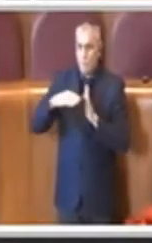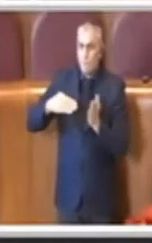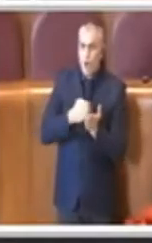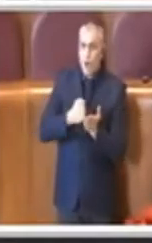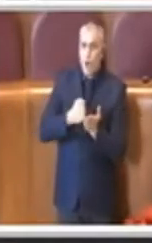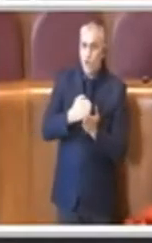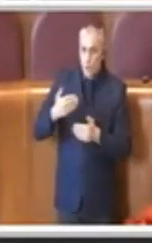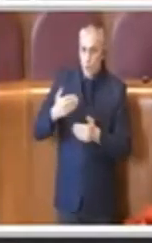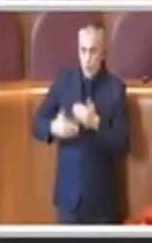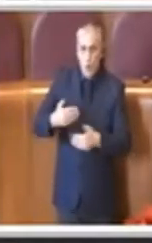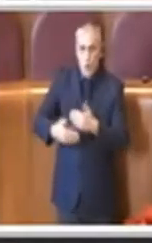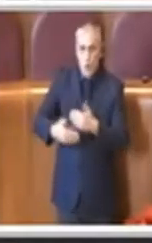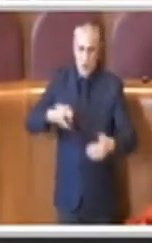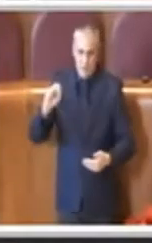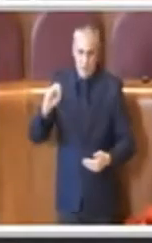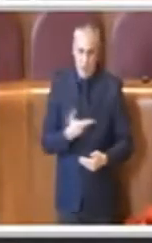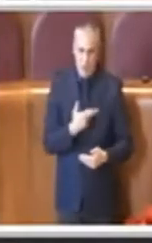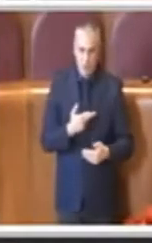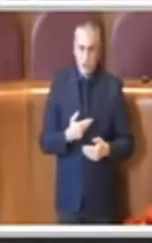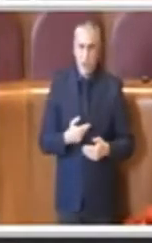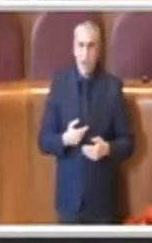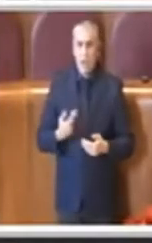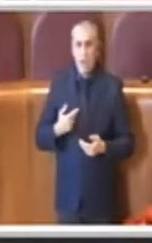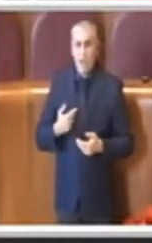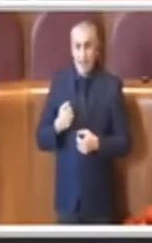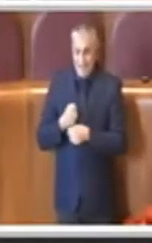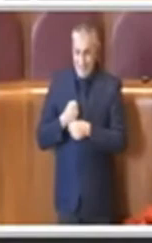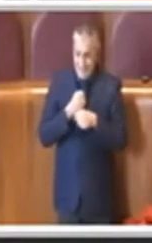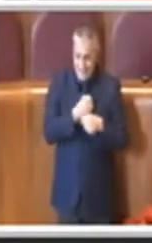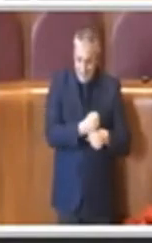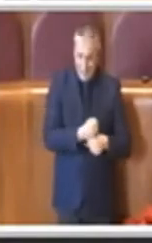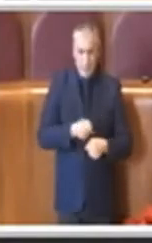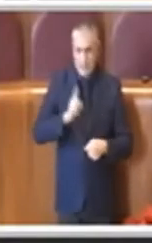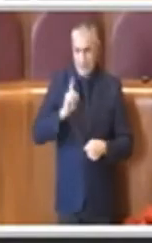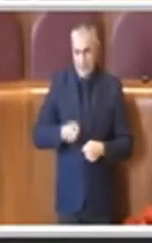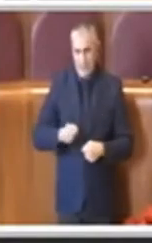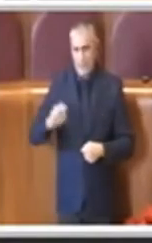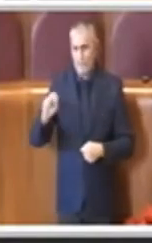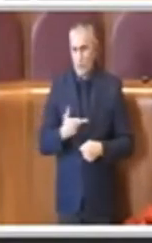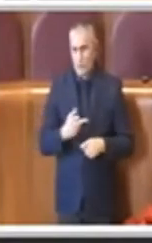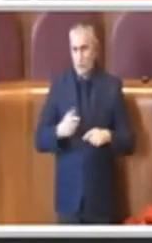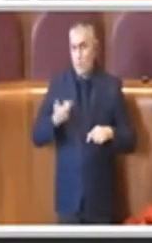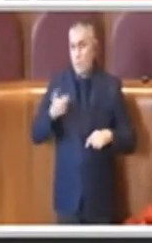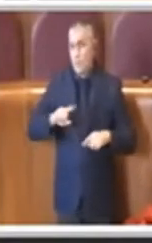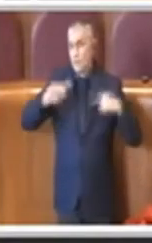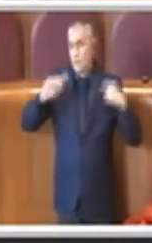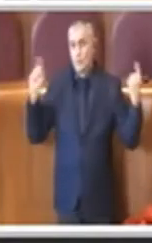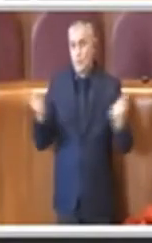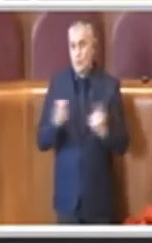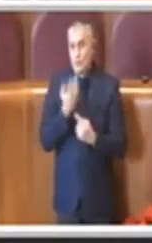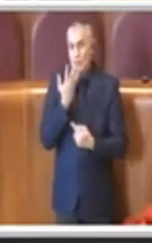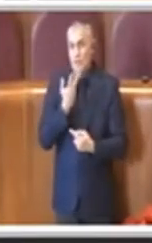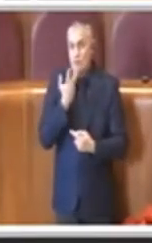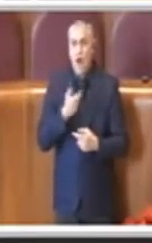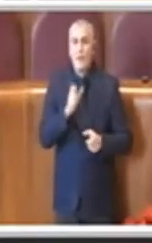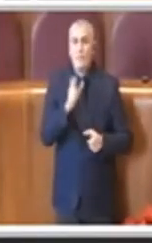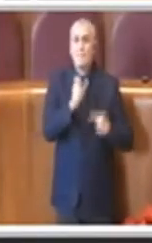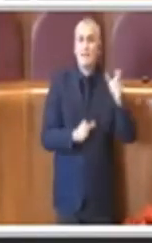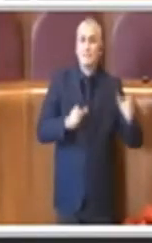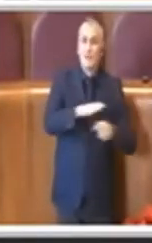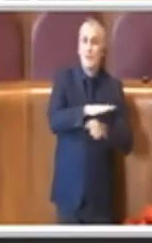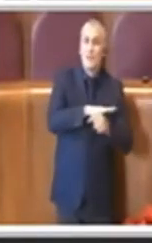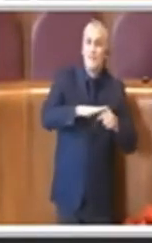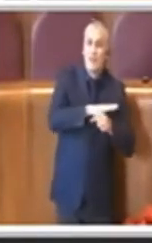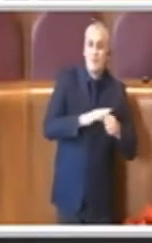ma che si perfezioni la parte finale che poi è quella a cui in teoria teniamo un po' di più tutti quanti e cioè far vivere tranquillamente